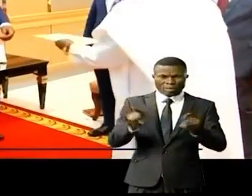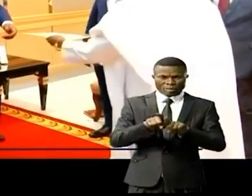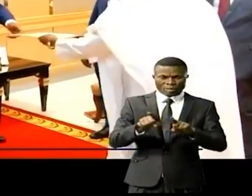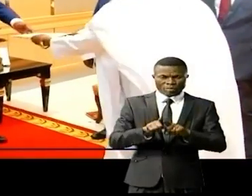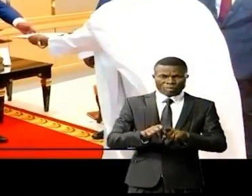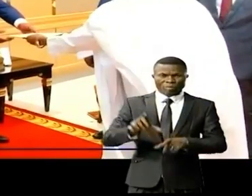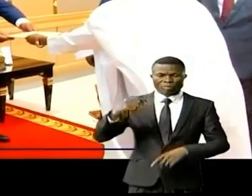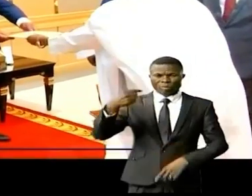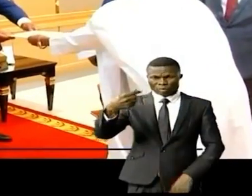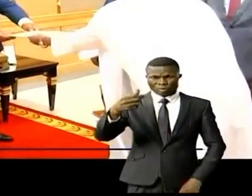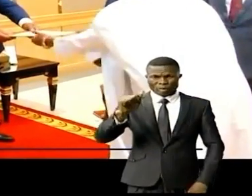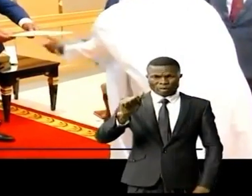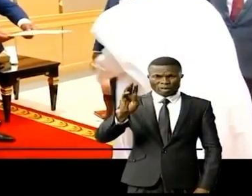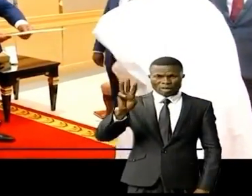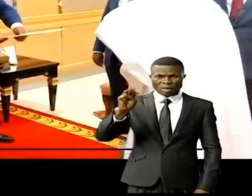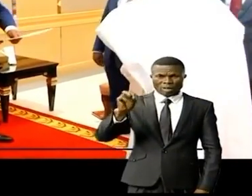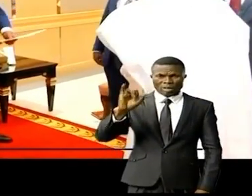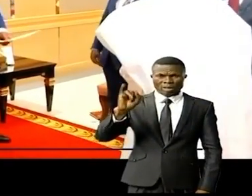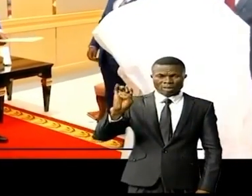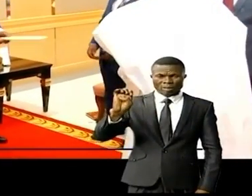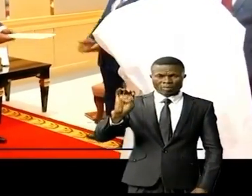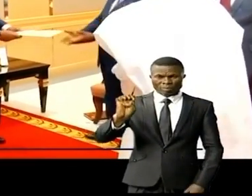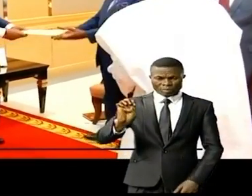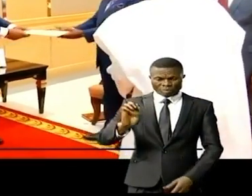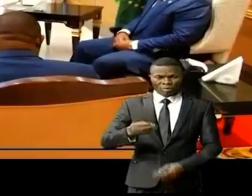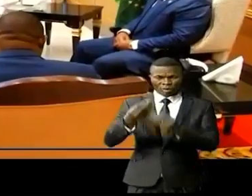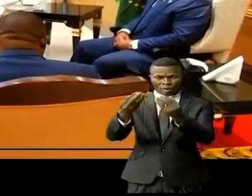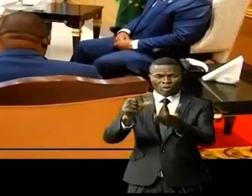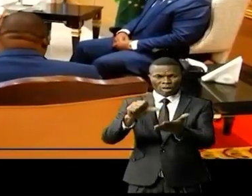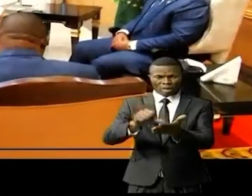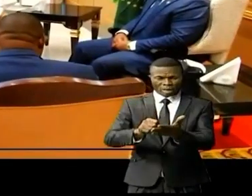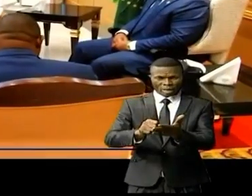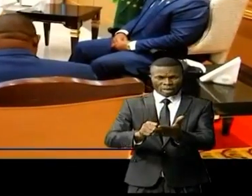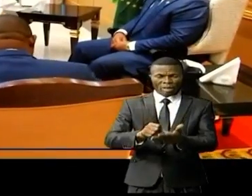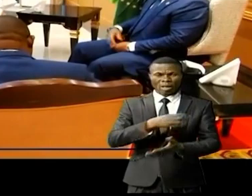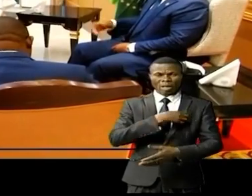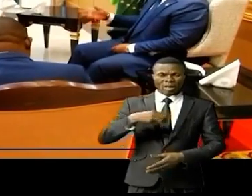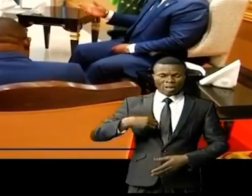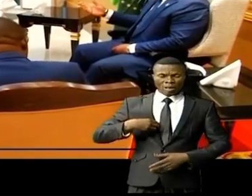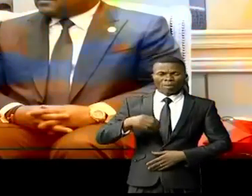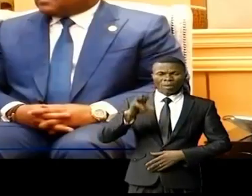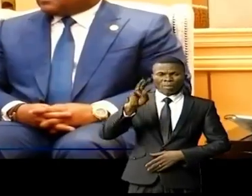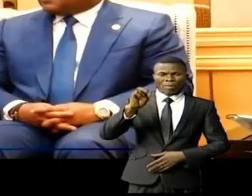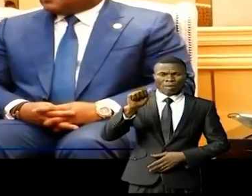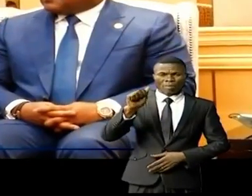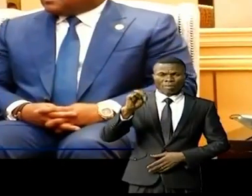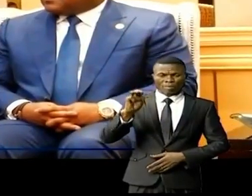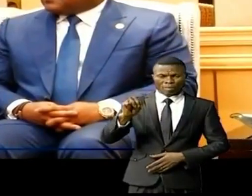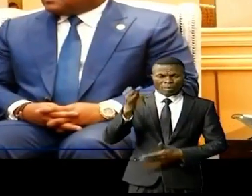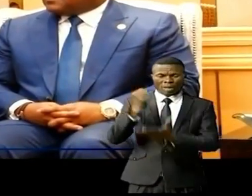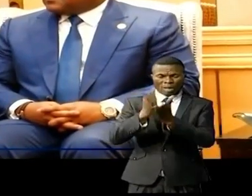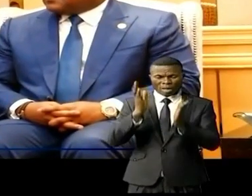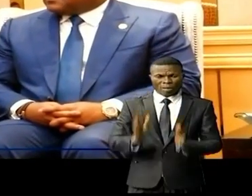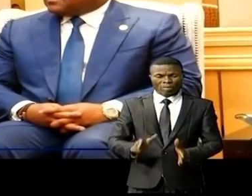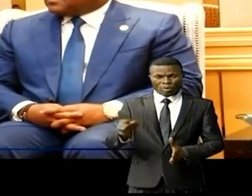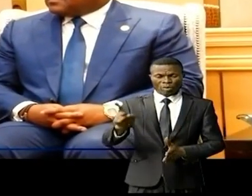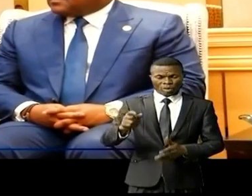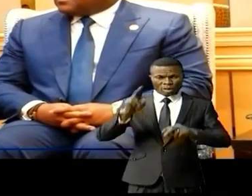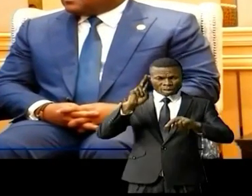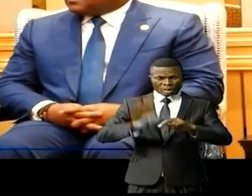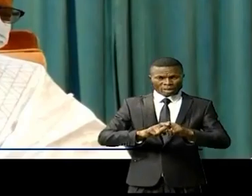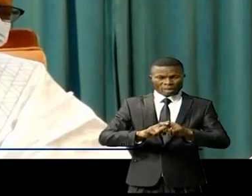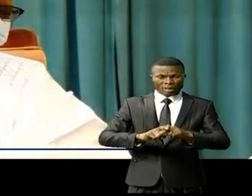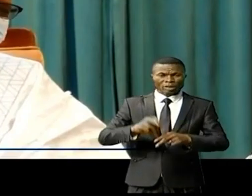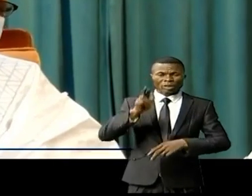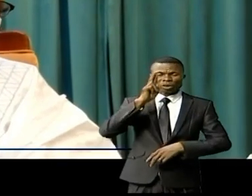la Gambie. La présentation des lettres de créance a donné l'occasion à Mahamadou Moussa, ambassadeur de la Gambie avec résidence à Abuja au